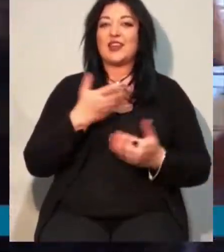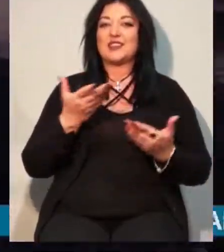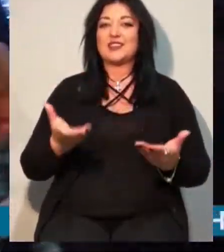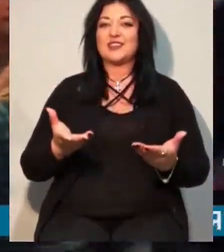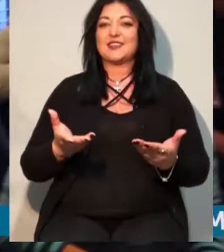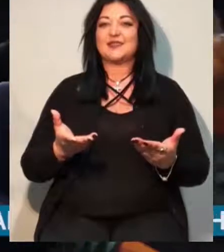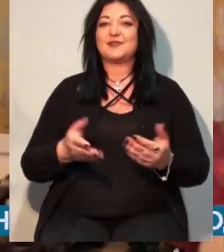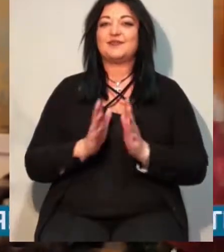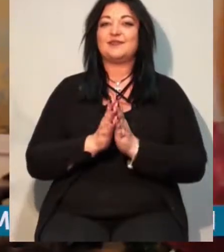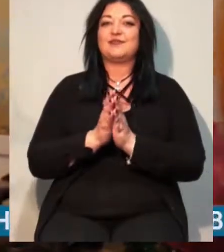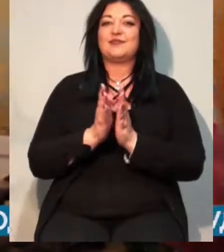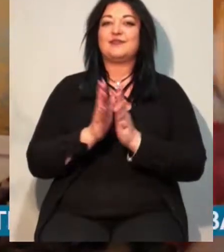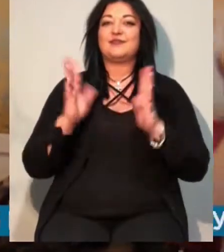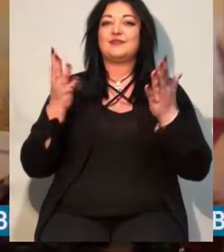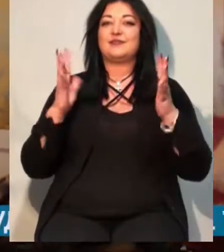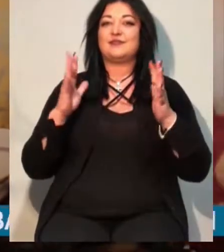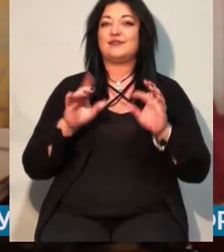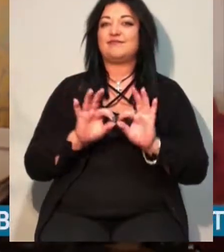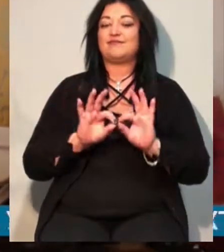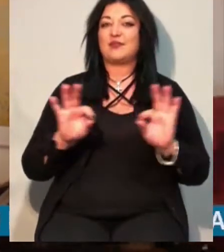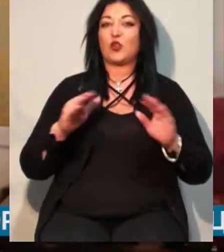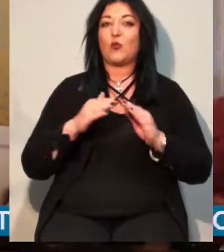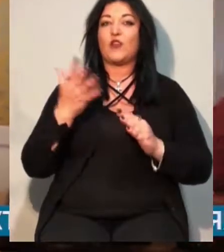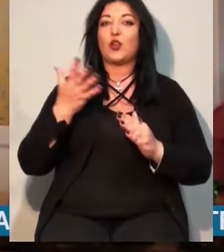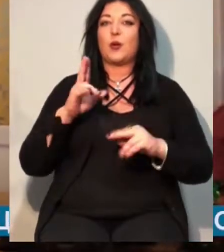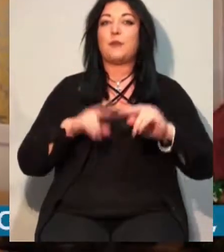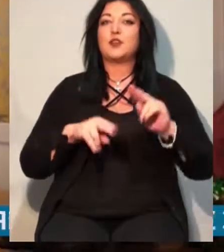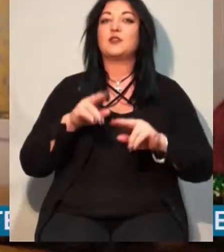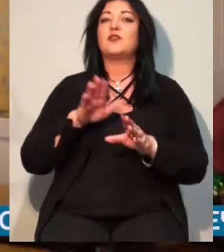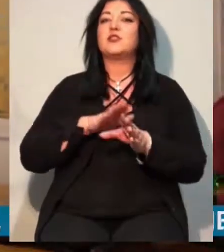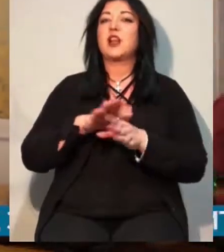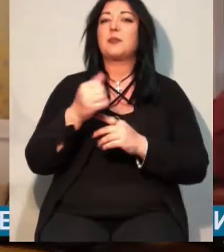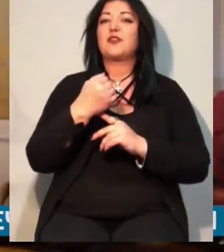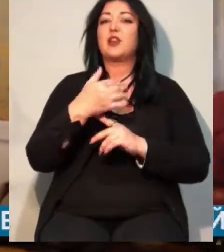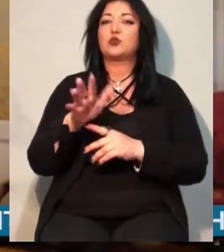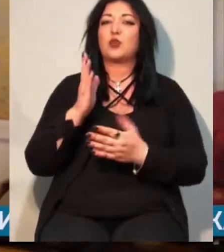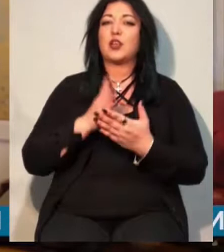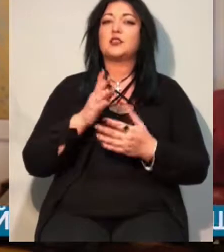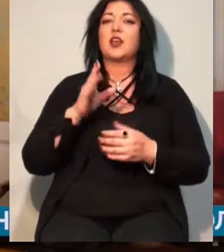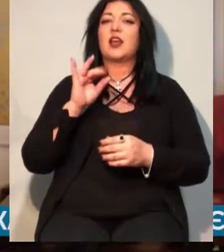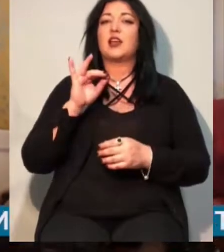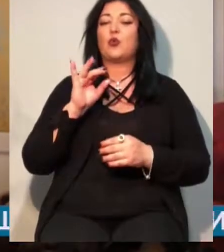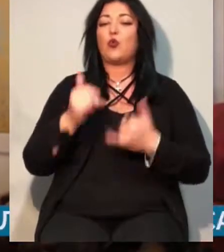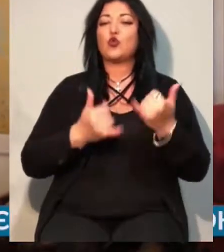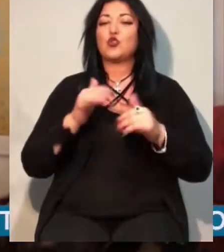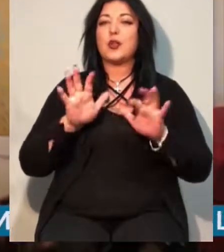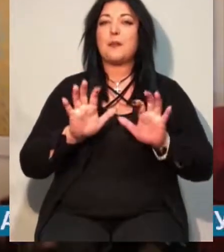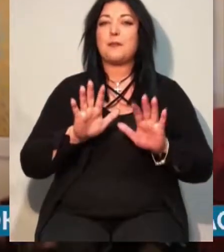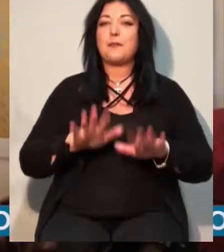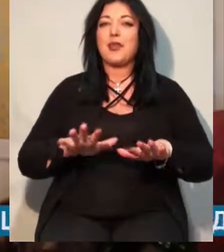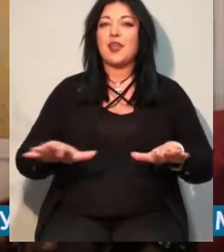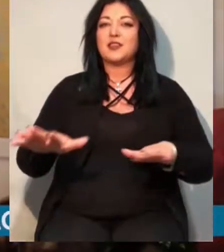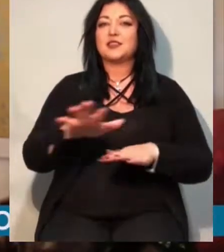Він просто прекрасний в тому, в якому построємо. Вся інфраструктура є, це ухожене місце, це обеспечене дитинськими площадками.